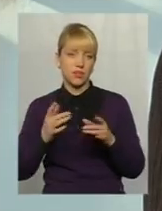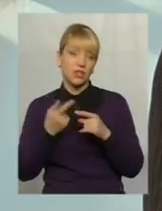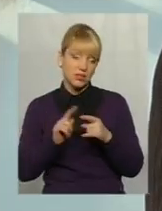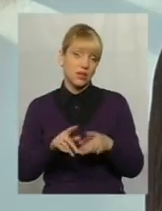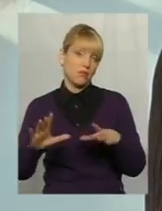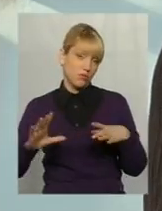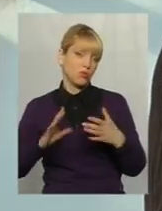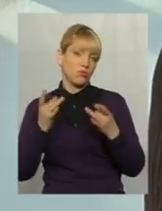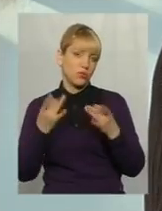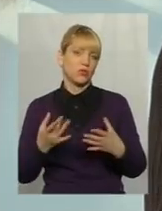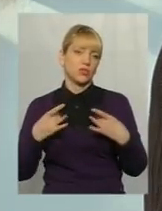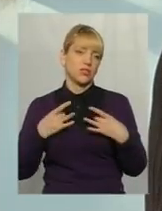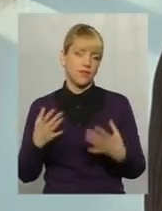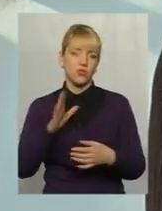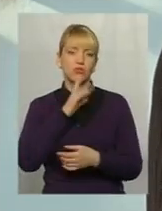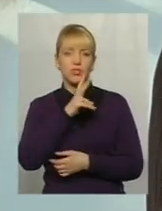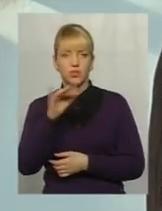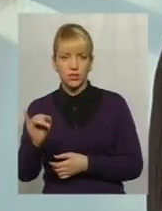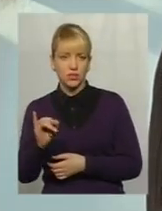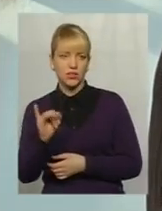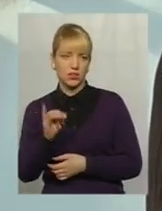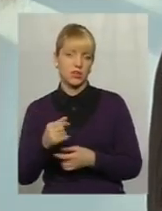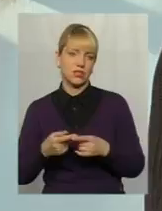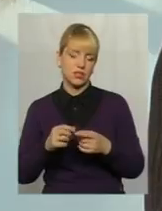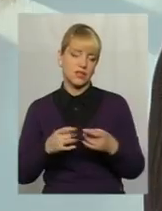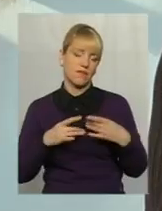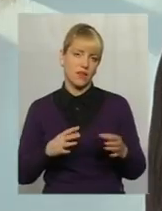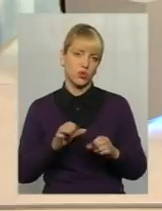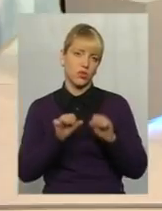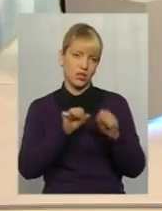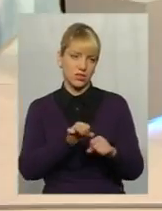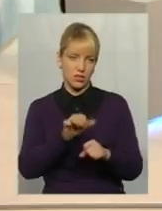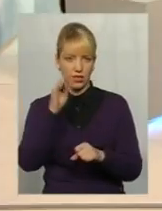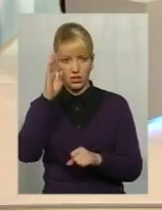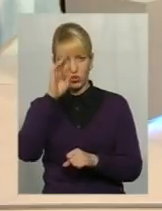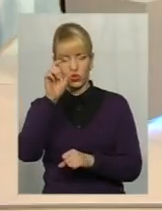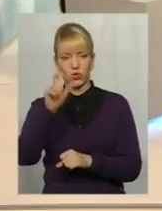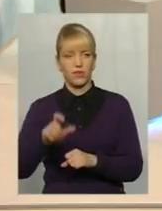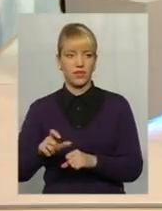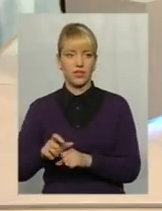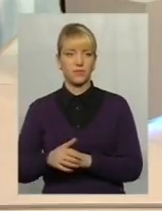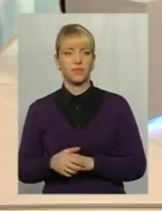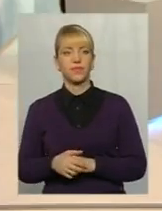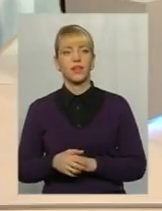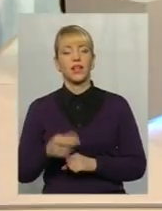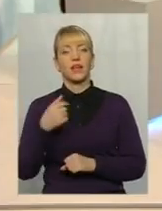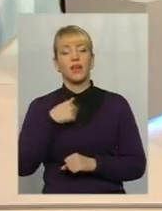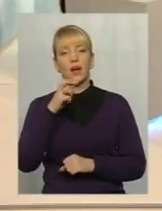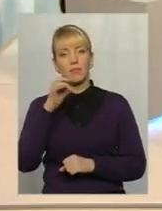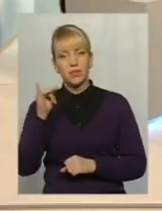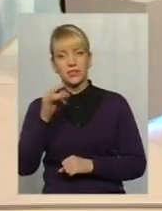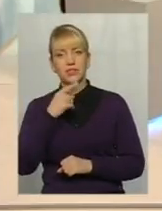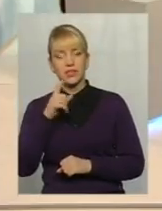свято жінки і свято захисника чоловіка. Я би сказав, що сенс